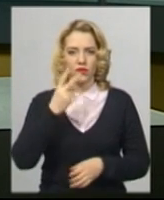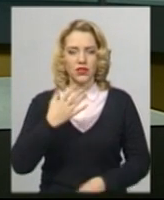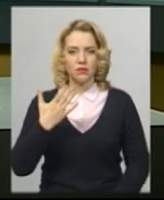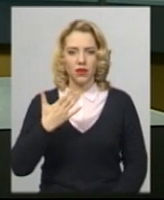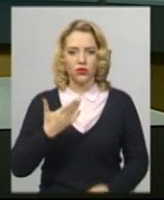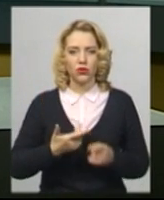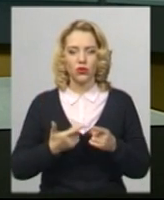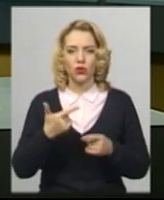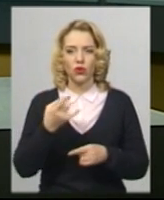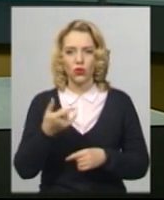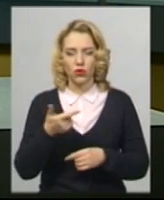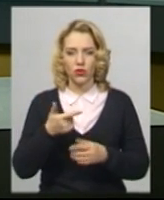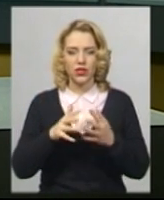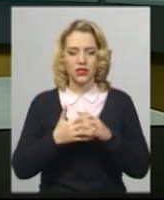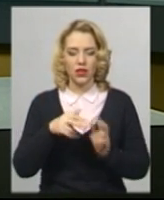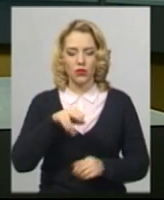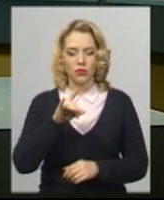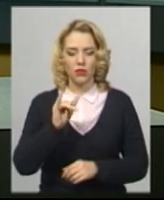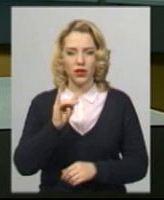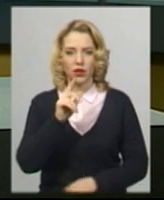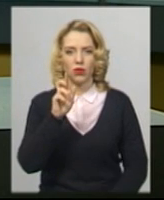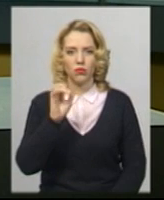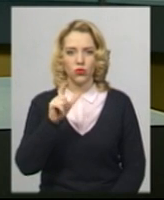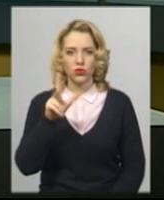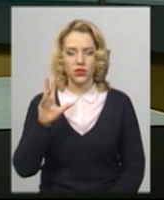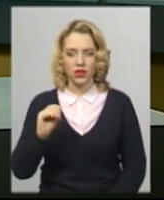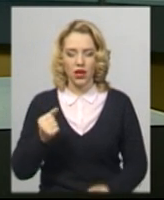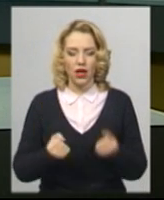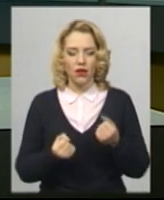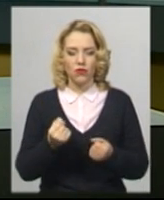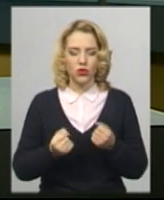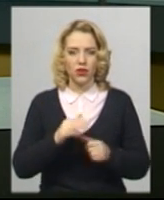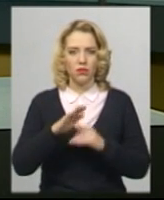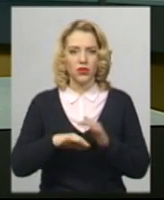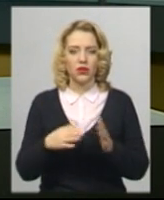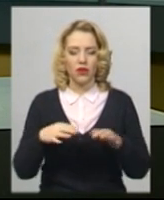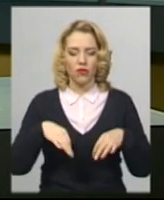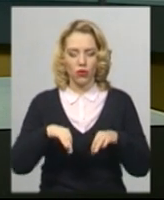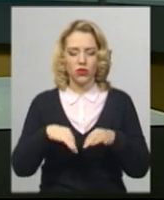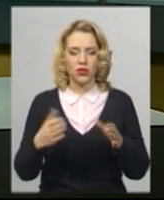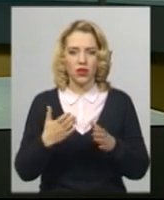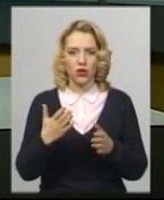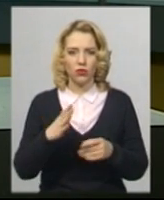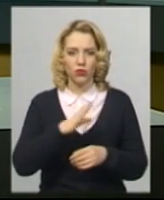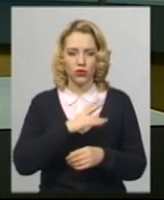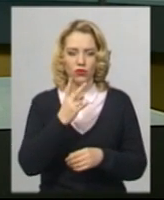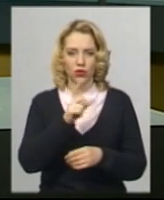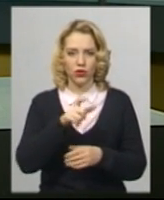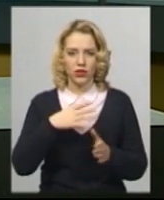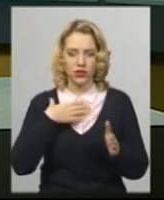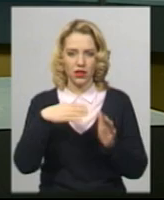в селі Прибузьке неподалік Хмельницького водія автівки, під колесами якої загинули двоє людей, госпіталізували до обласної лікарні.